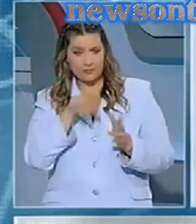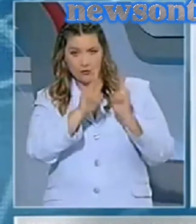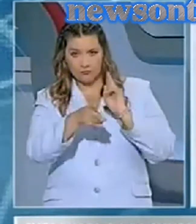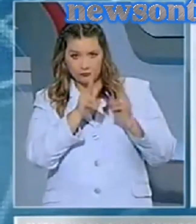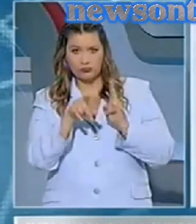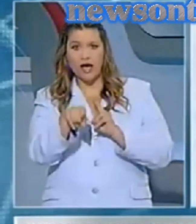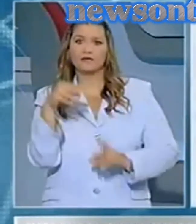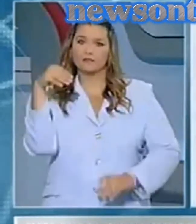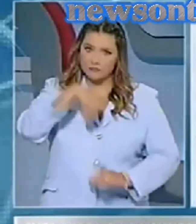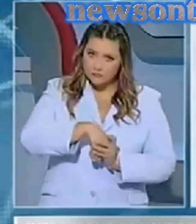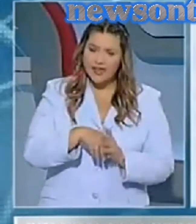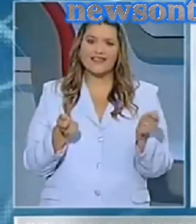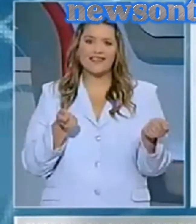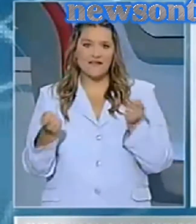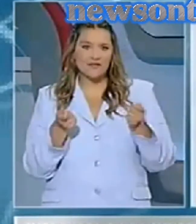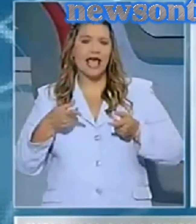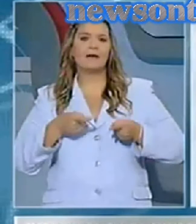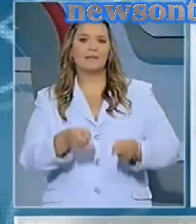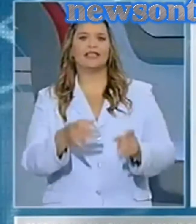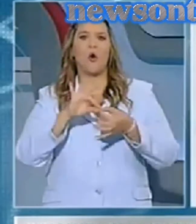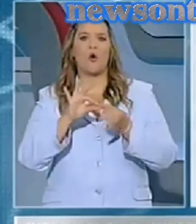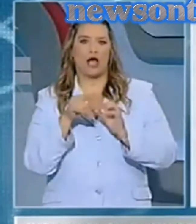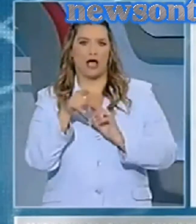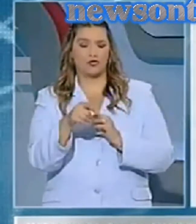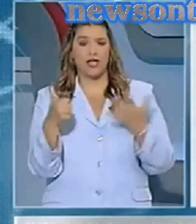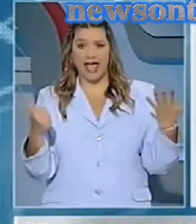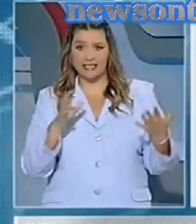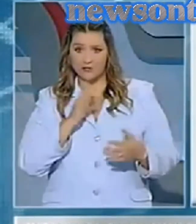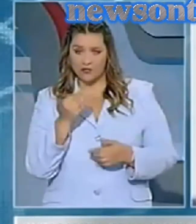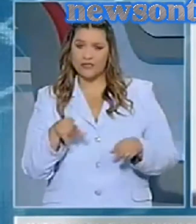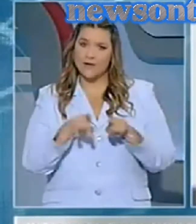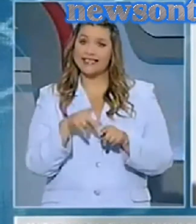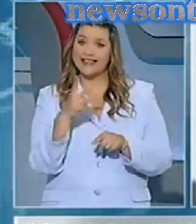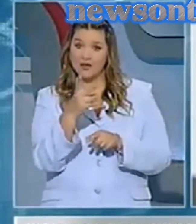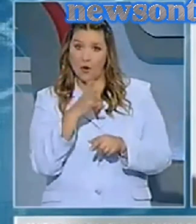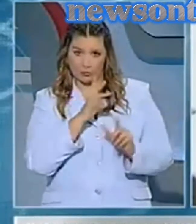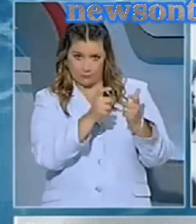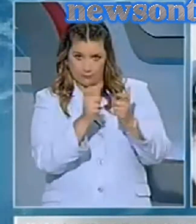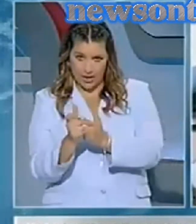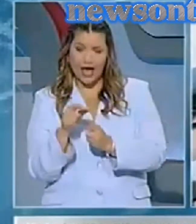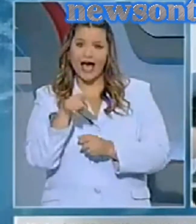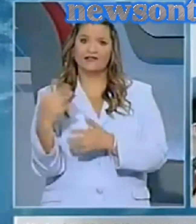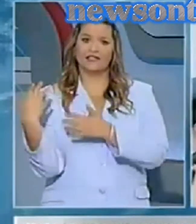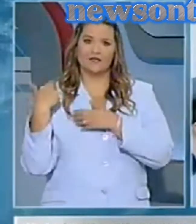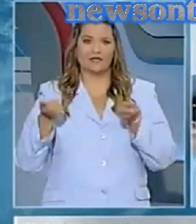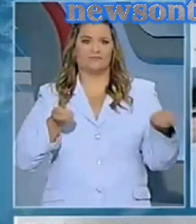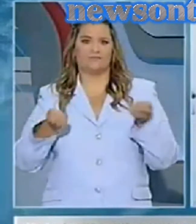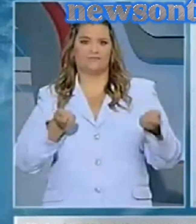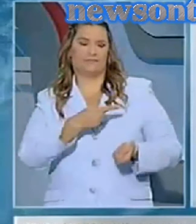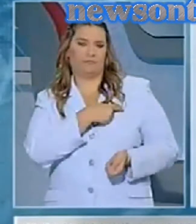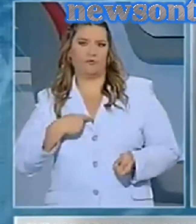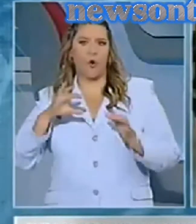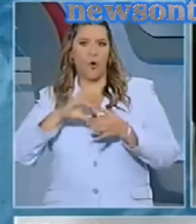κατηγορούνται για ένταξη και διεύθυνση εγκληματικής οργάνωσης. Οι έξι βουλευτές, μαζί με δύο από τους συλληφθέντες, αποτελούσαν το διευθυντήριο της